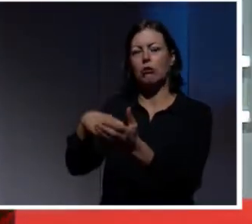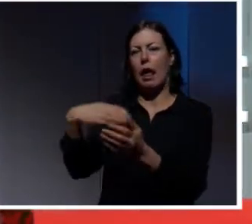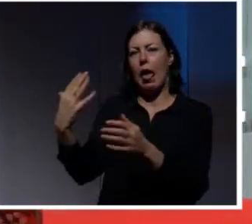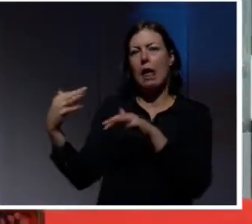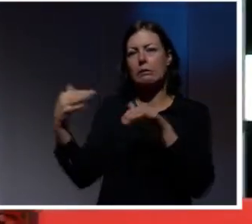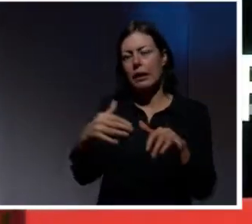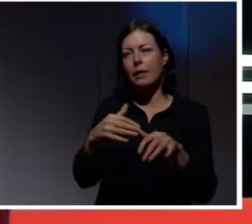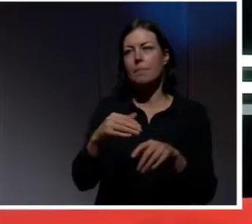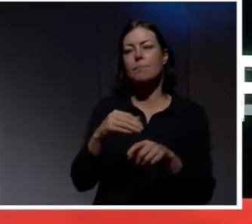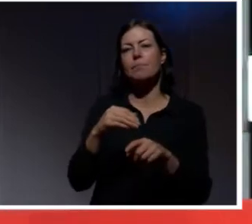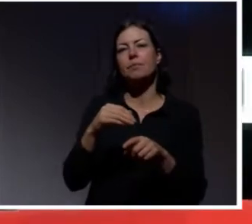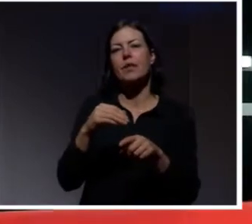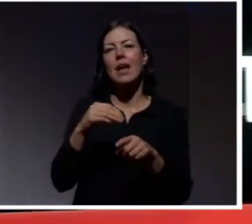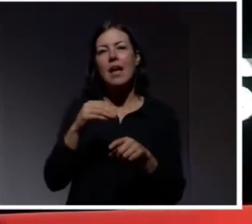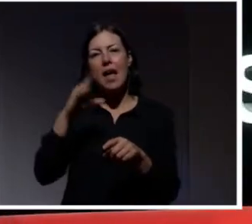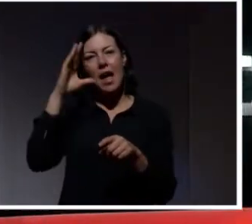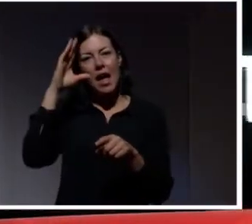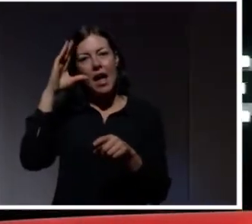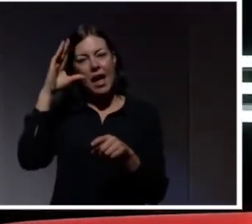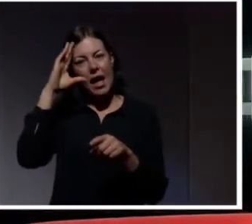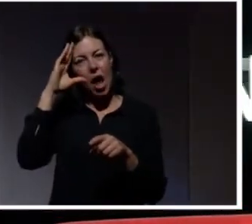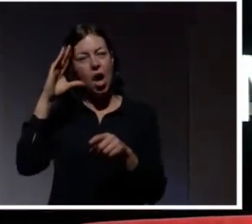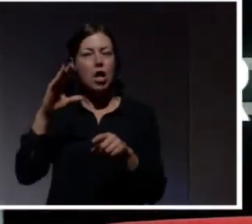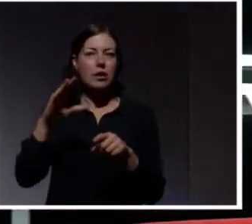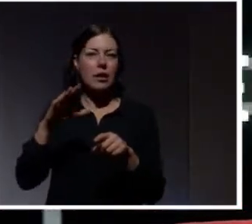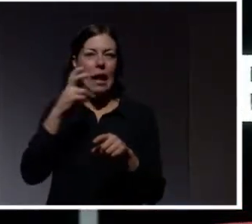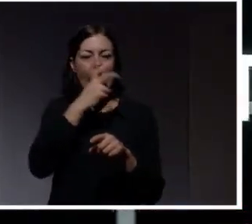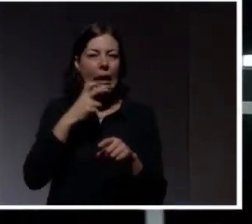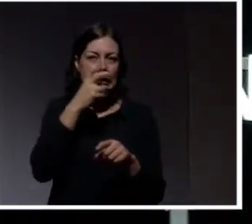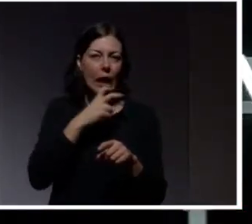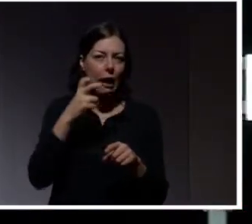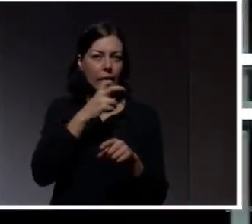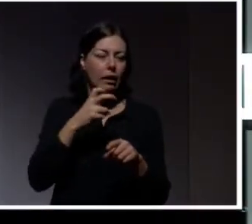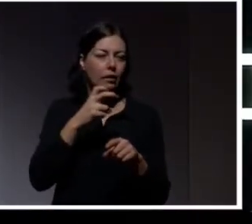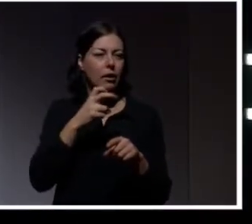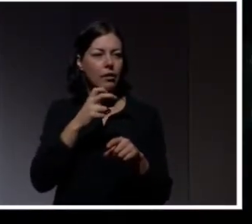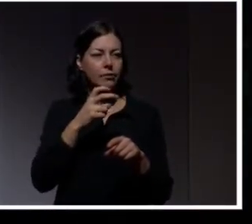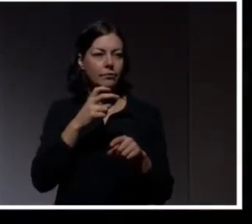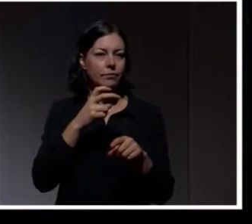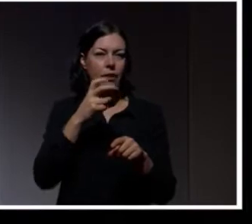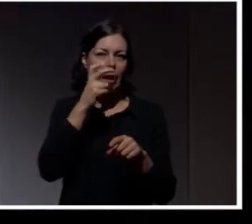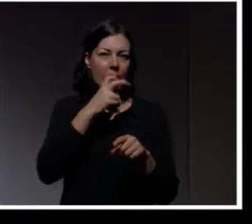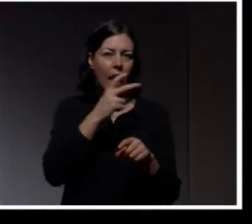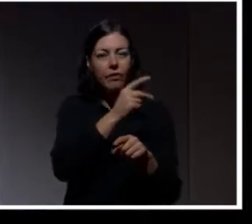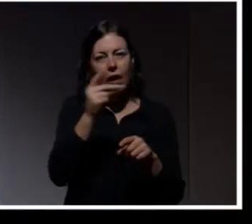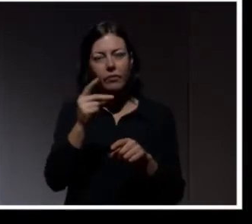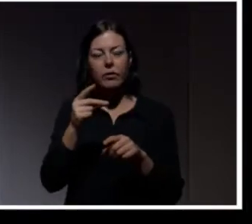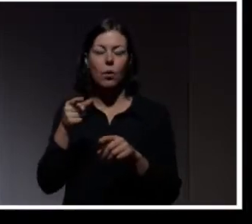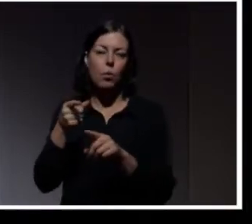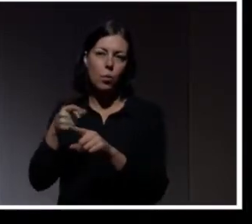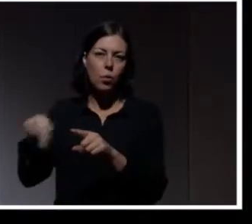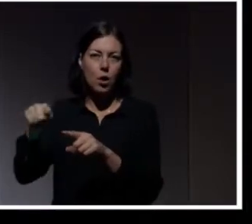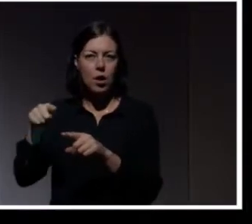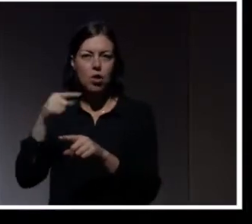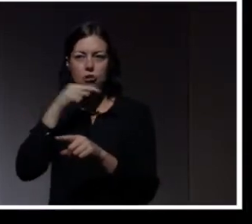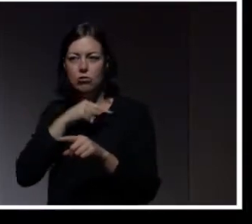dissidenter, Kina letar industrihemligheter och Ryssland är överallt. Det är ungefär så. Men det här